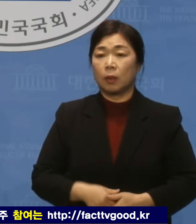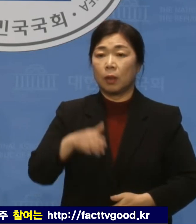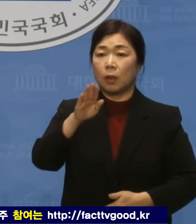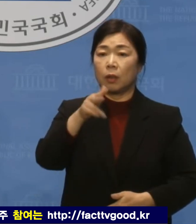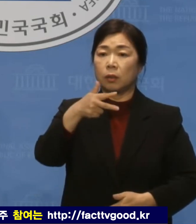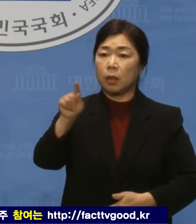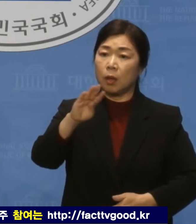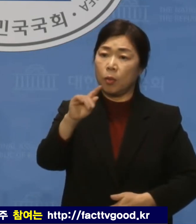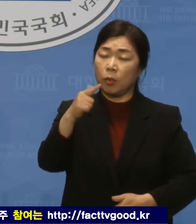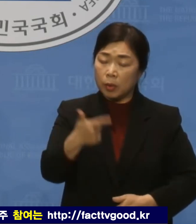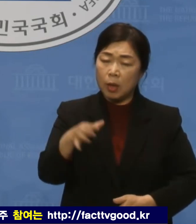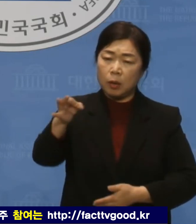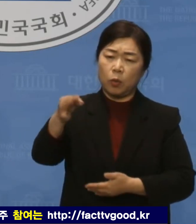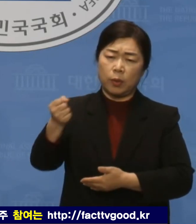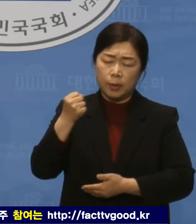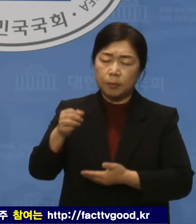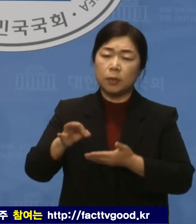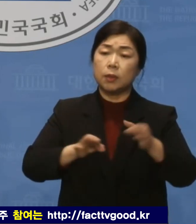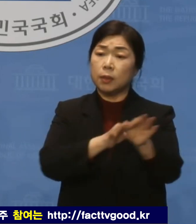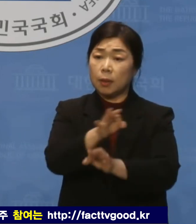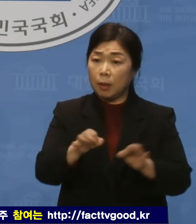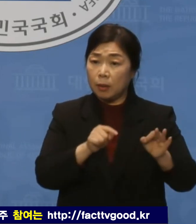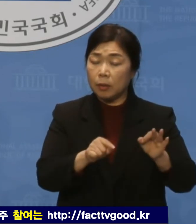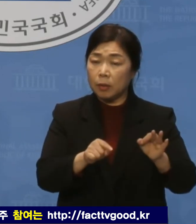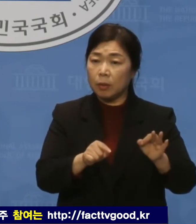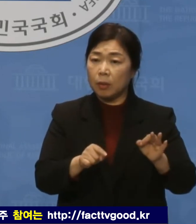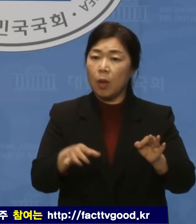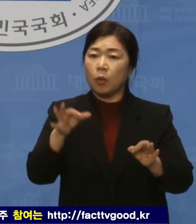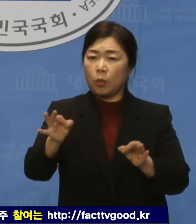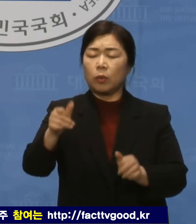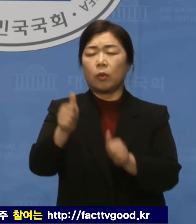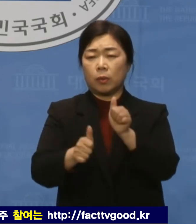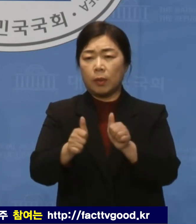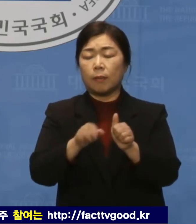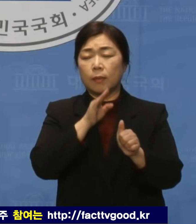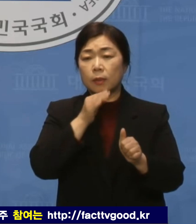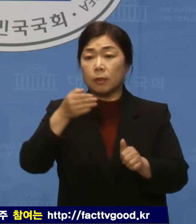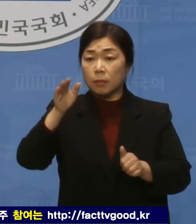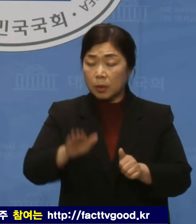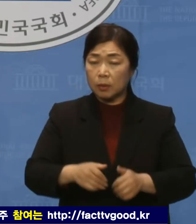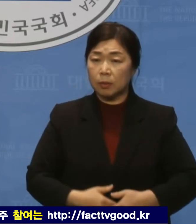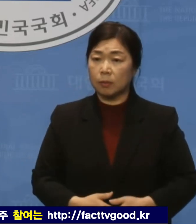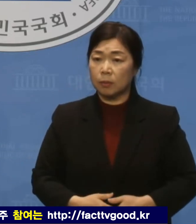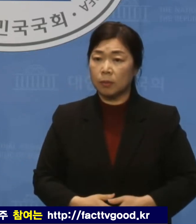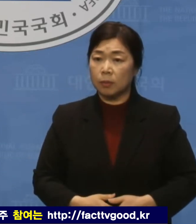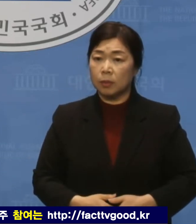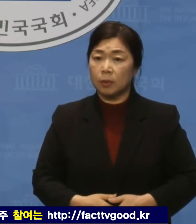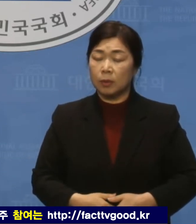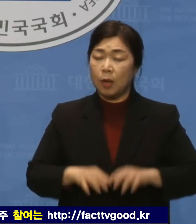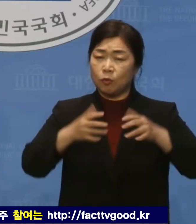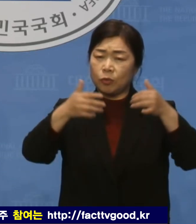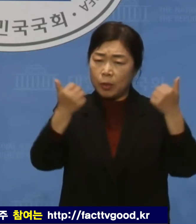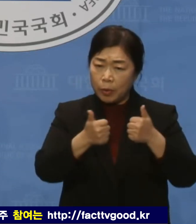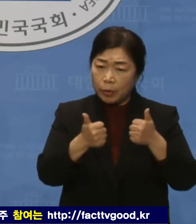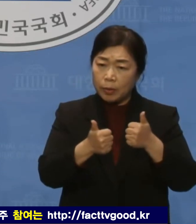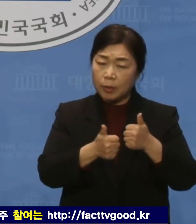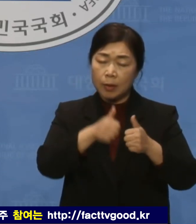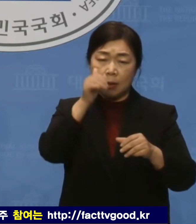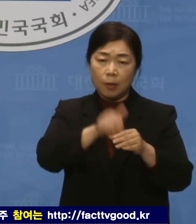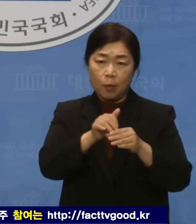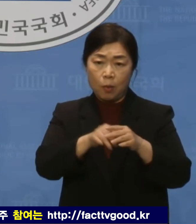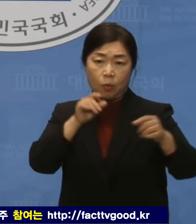정부 조치가 시스템 정비와 제도 개선 대신 총선용 지지율 부양에만 꽂혀있다는 점은